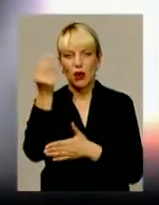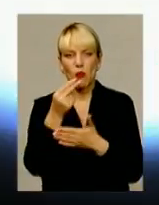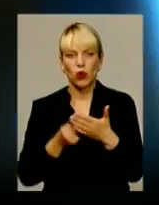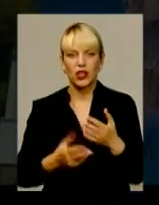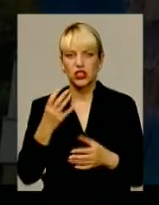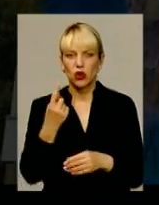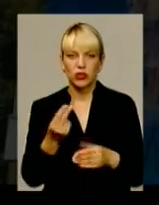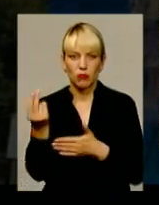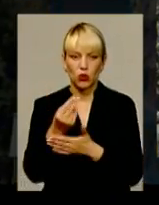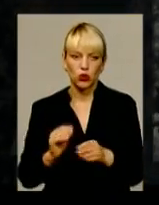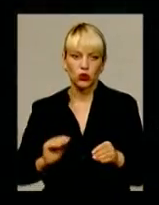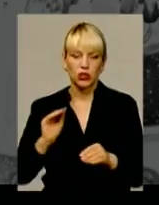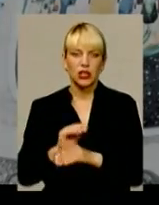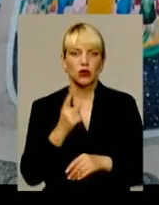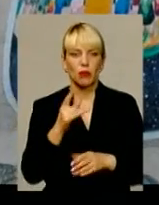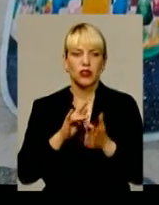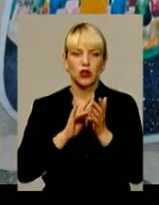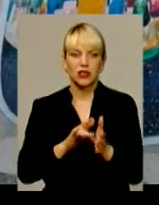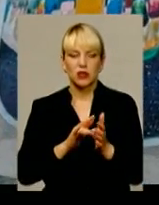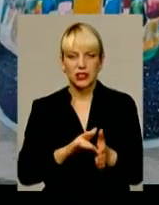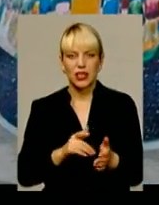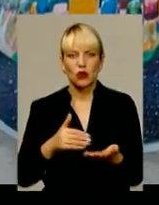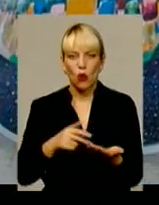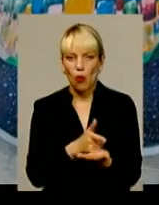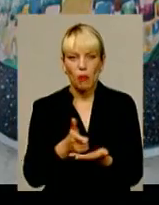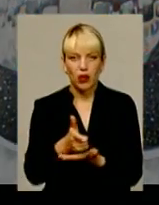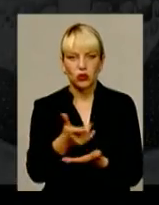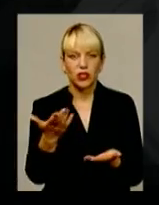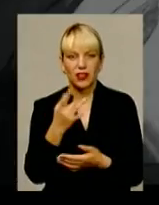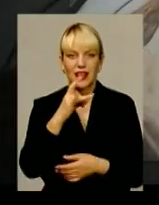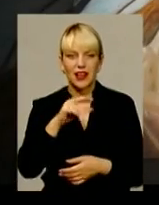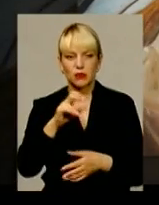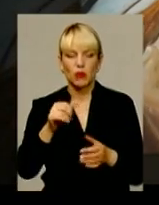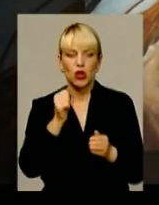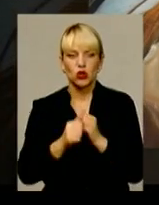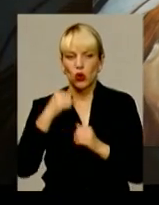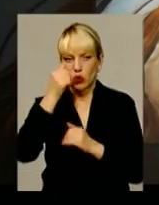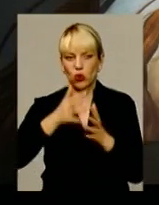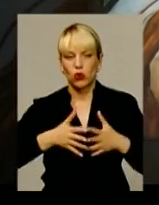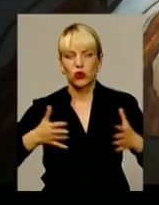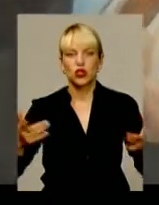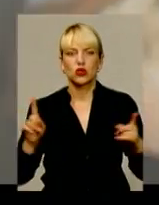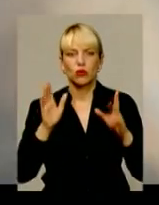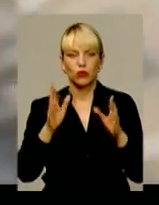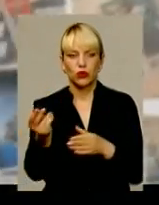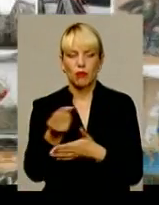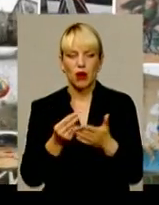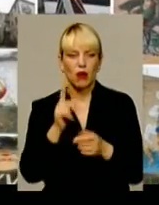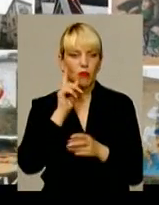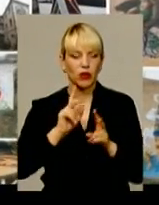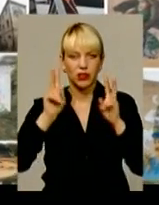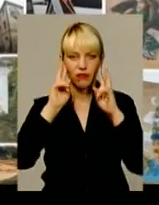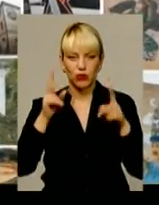малюнок додадуть до першого екскурсійного маршруту, котрий республіка щороку розширює. Що саме малюватимуть, поки